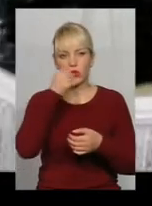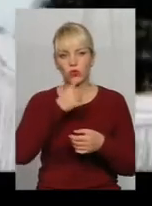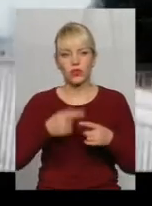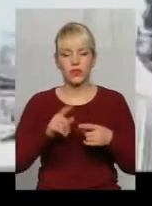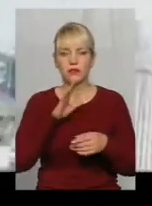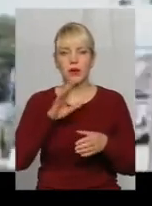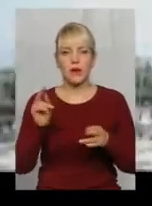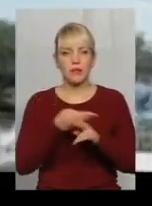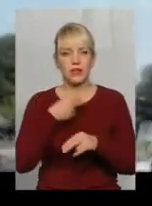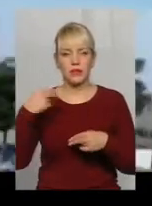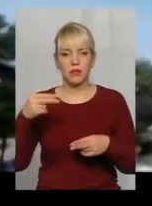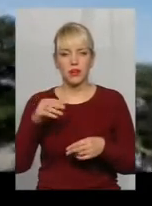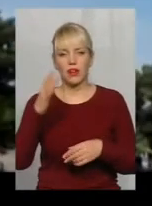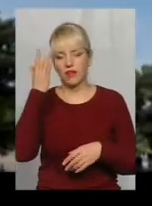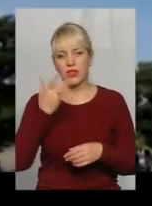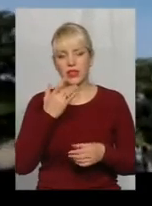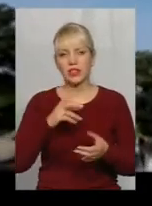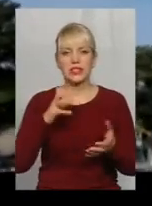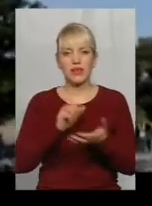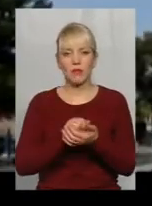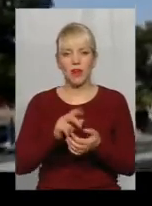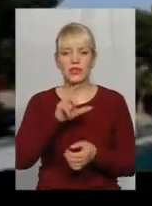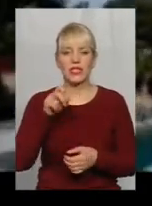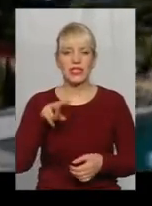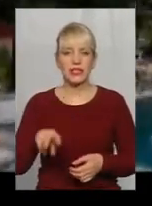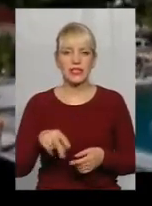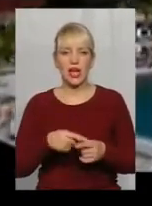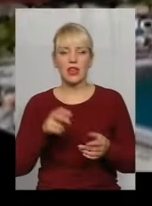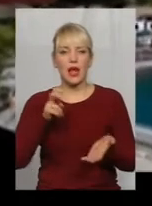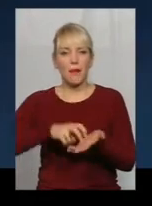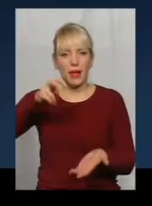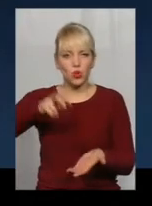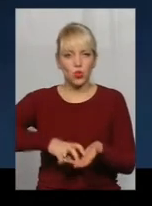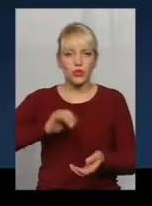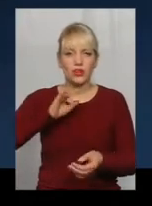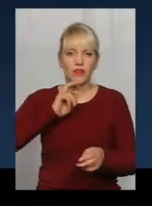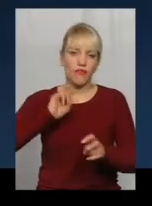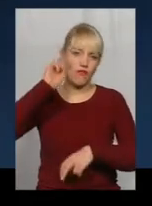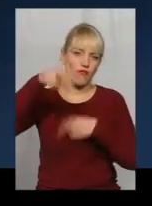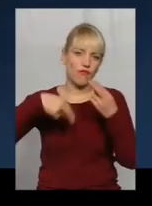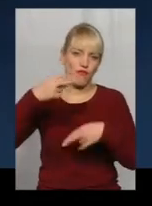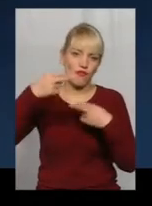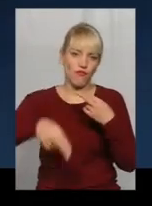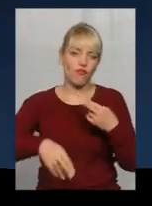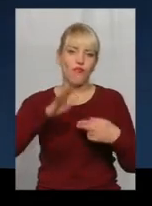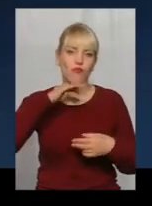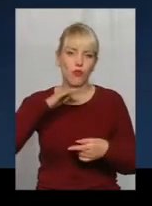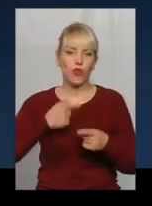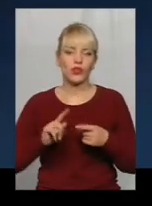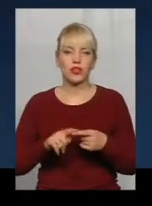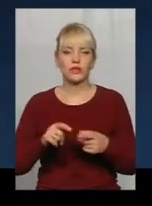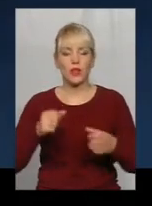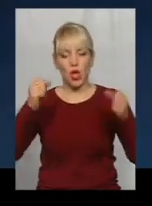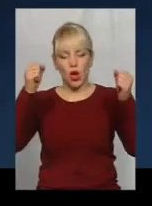влітку займається в залі, стрибає на батуті зі спеціальною екіпіровкою і виходить на воду. Розгін, все це робиться зі штучного покриття,